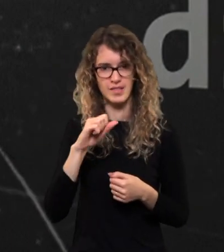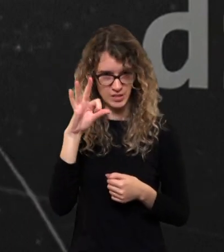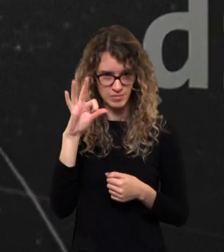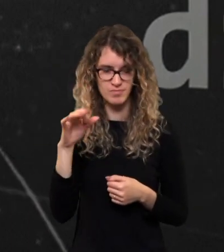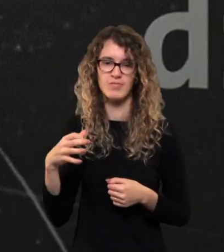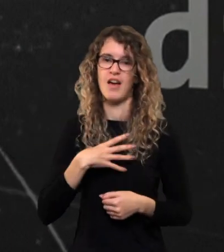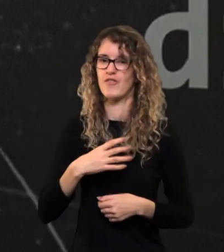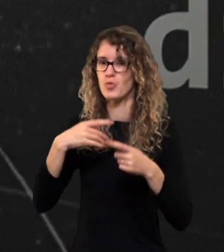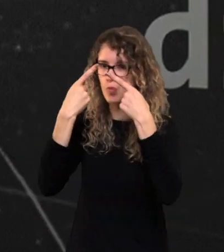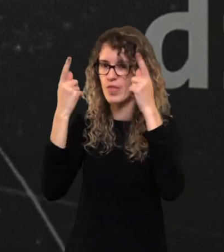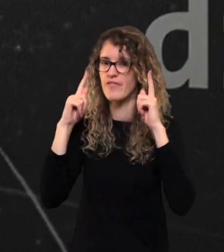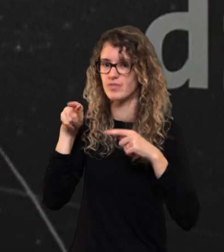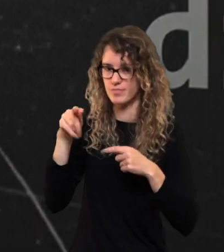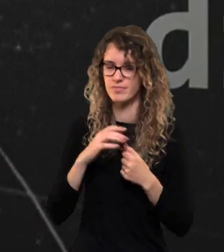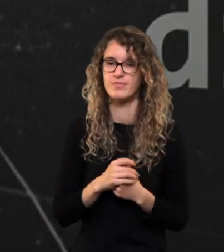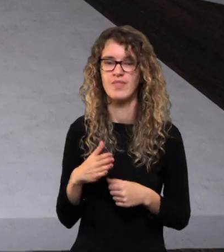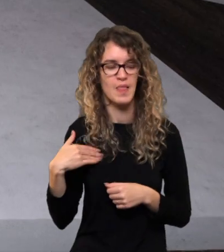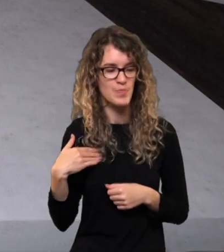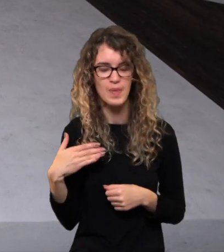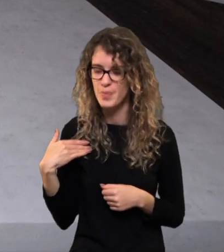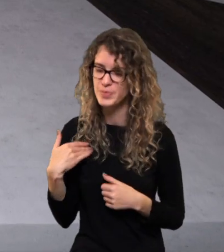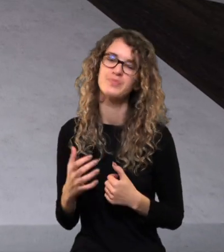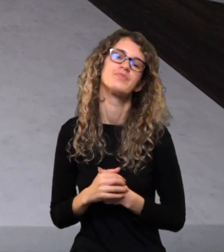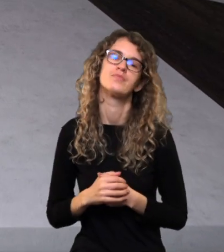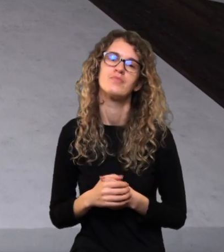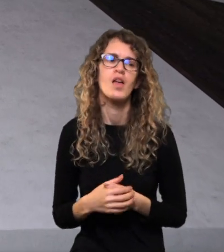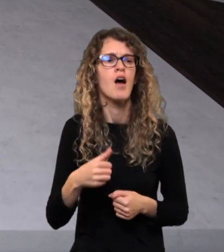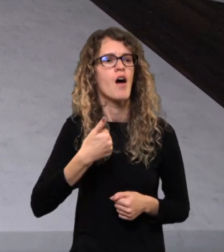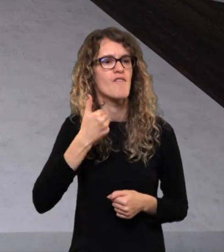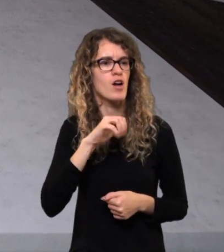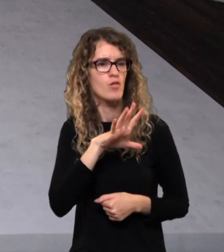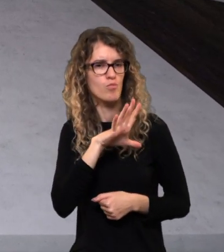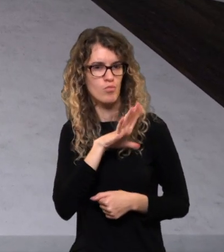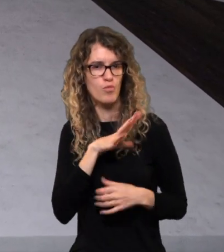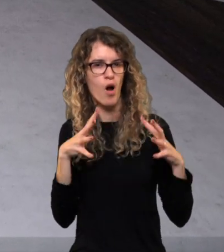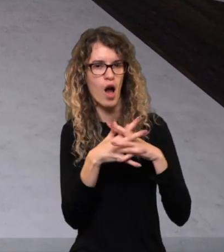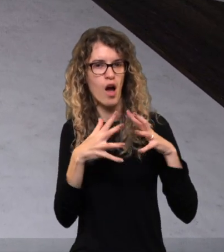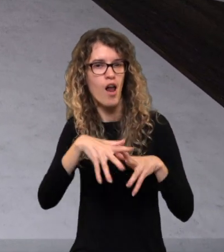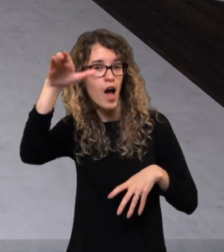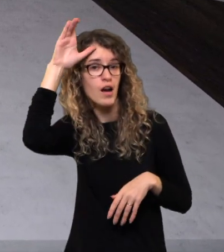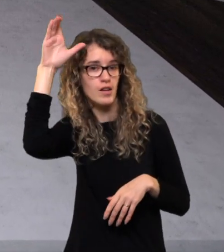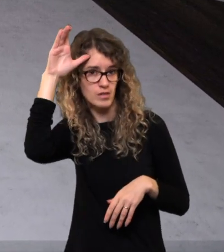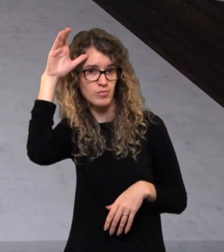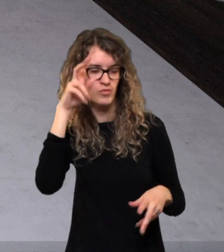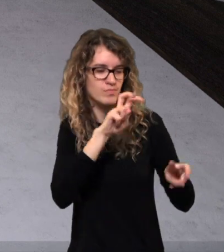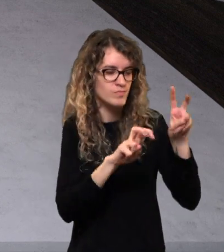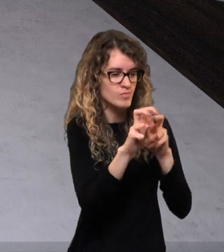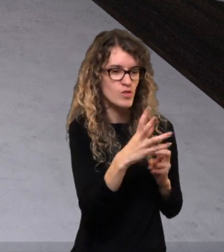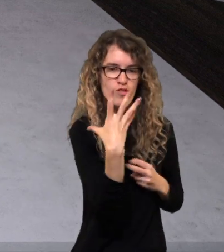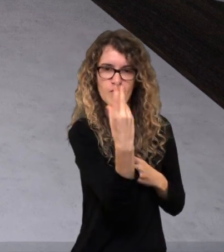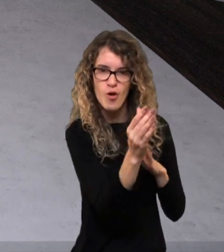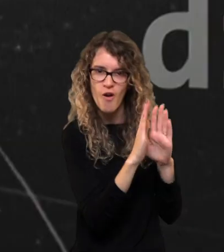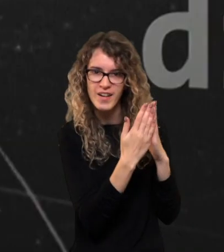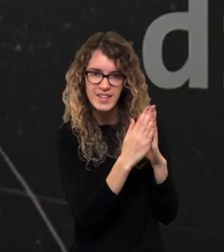komunikacijos specialistą, Matą Martyšių, Vilniaus universitetas. Sveiki, Matar. Vakar buvau karo akademija